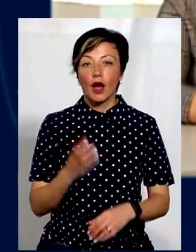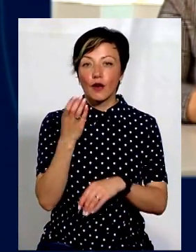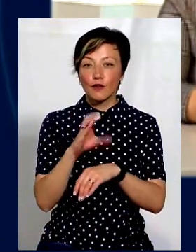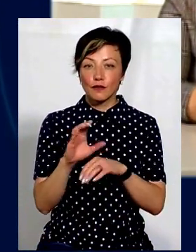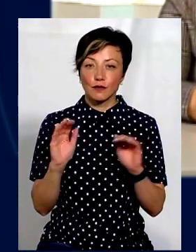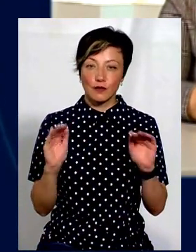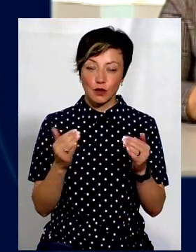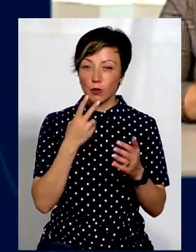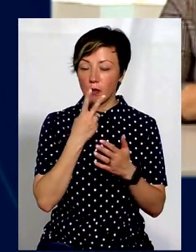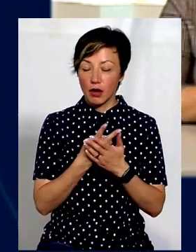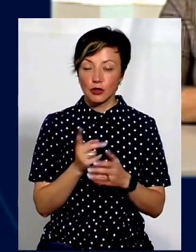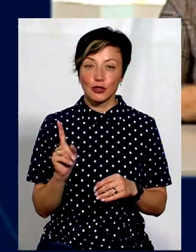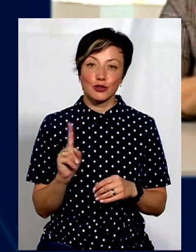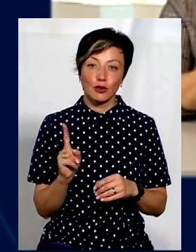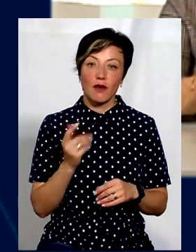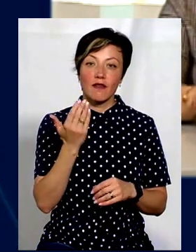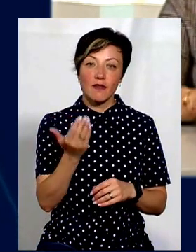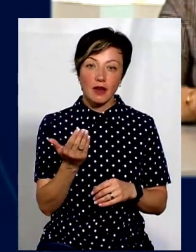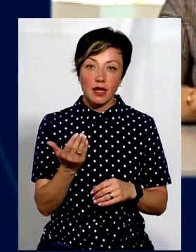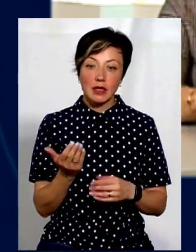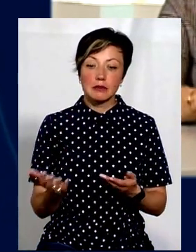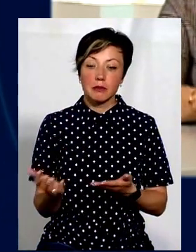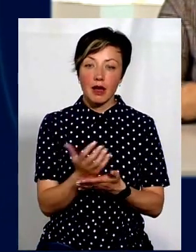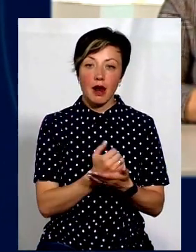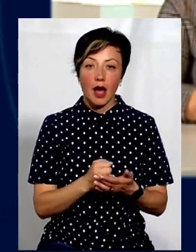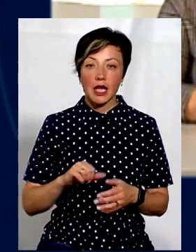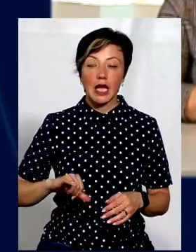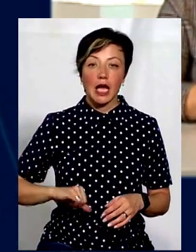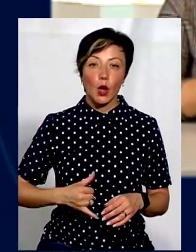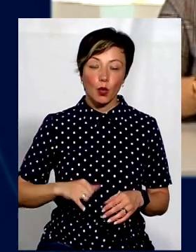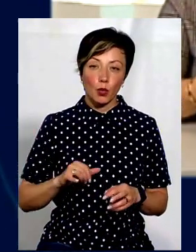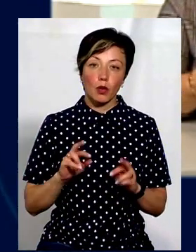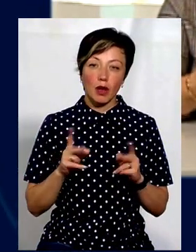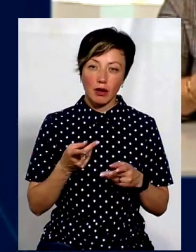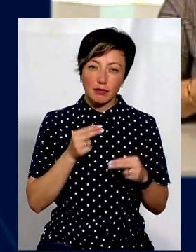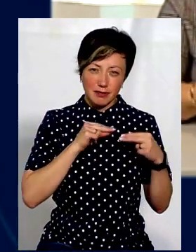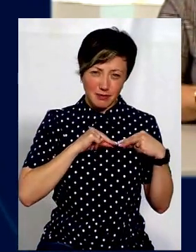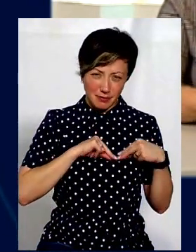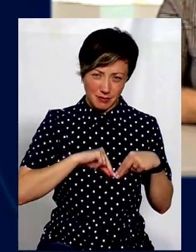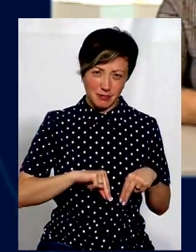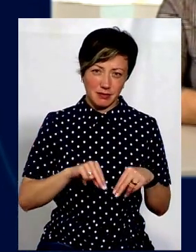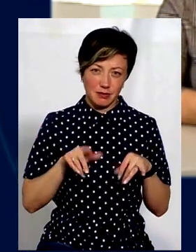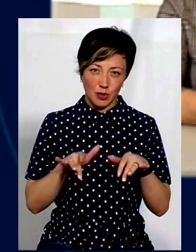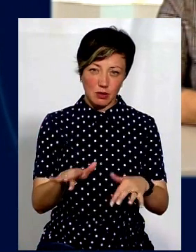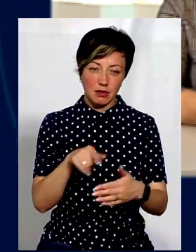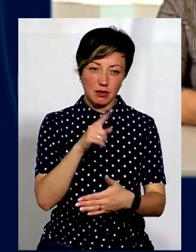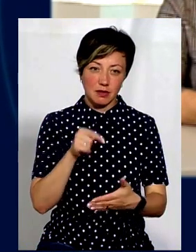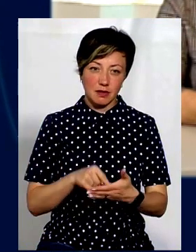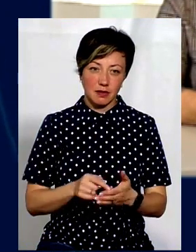ми бачили, що ви збираєте ікру. Наскільки це трудомісткий процес?